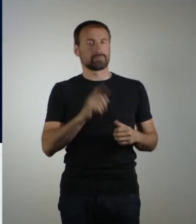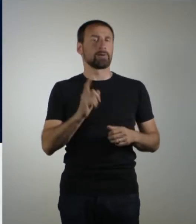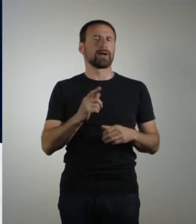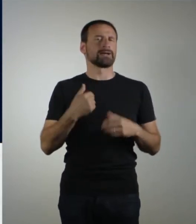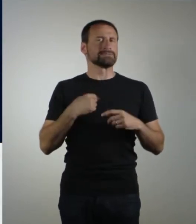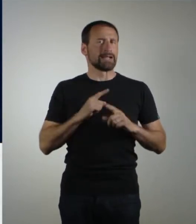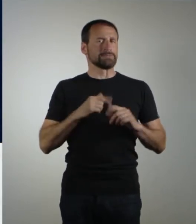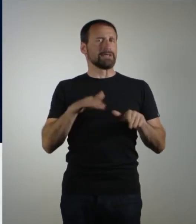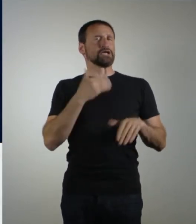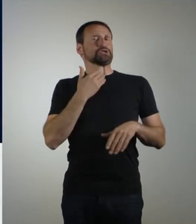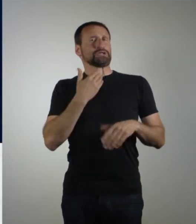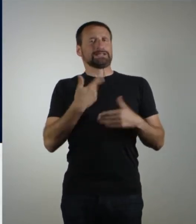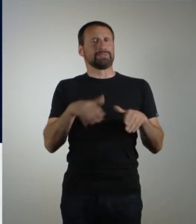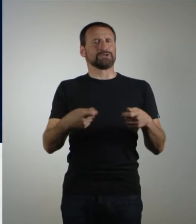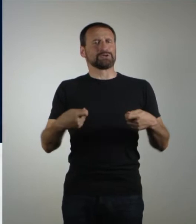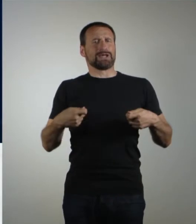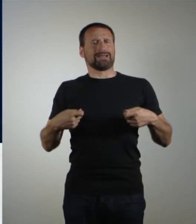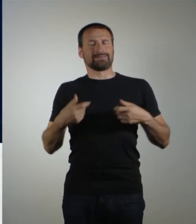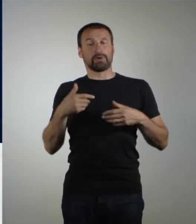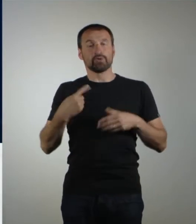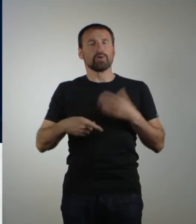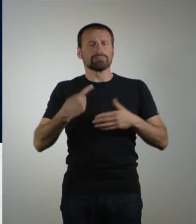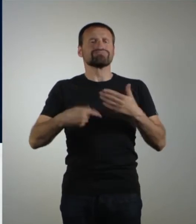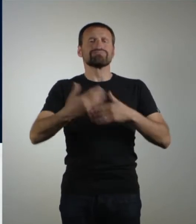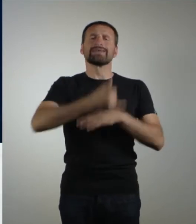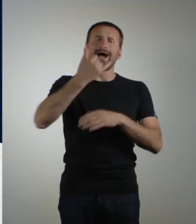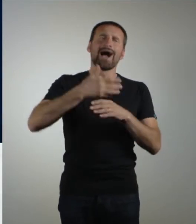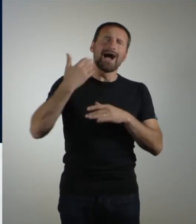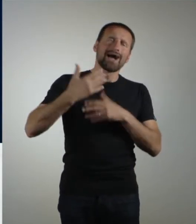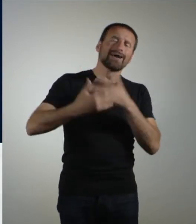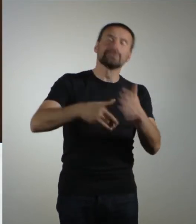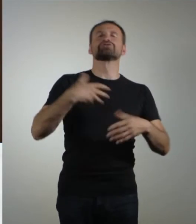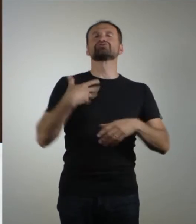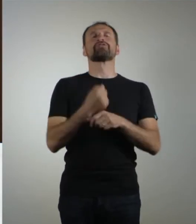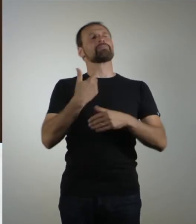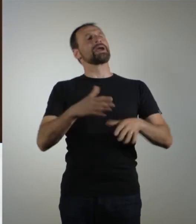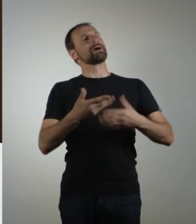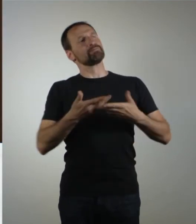habe ich eigentlich immer mehr zu meiner Bühnenpräsenz und auch zu der Freude auf der Bühne gefunden.